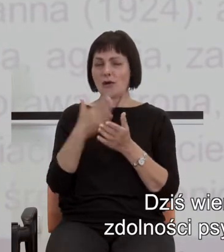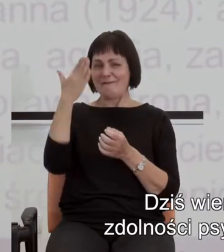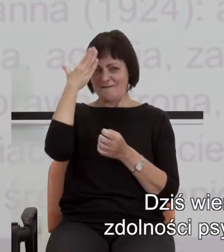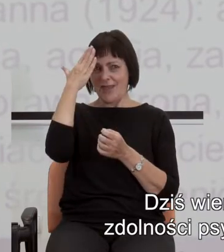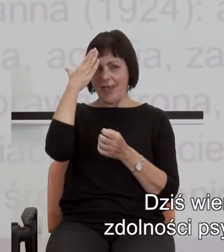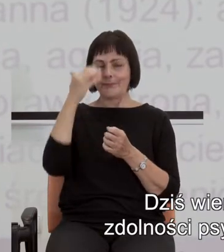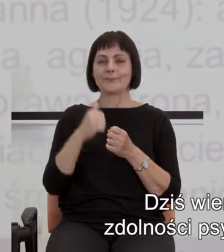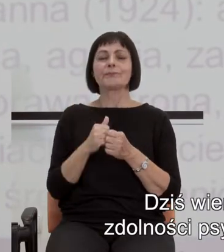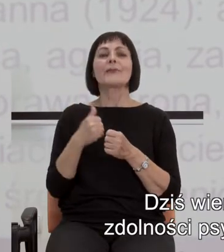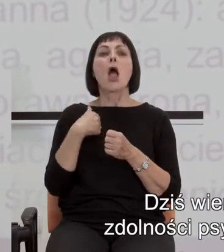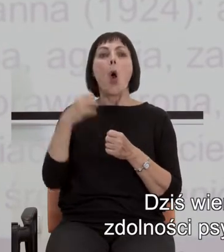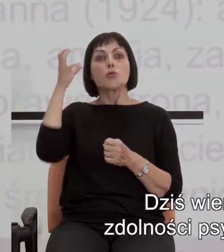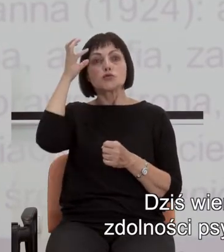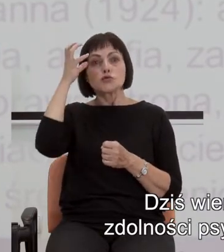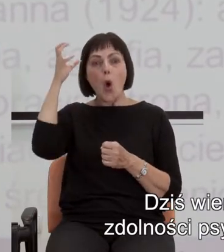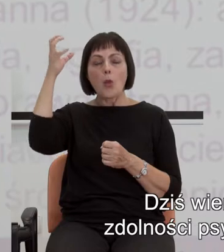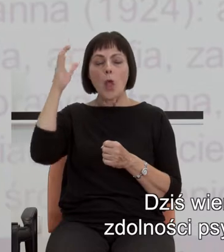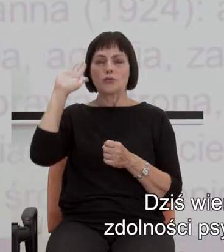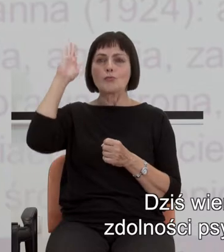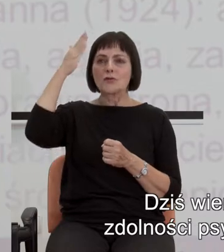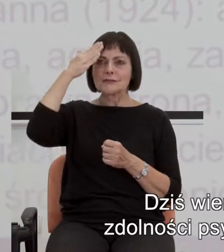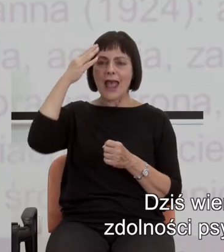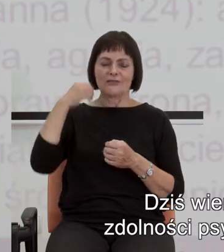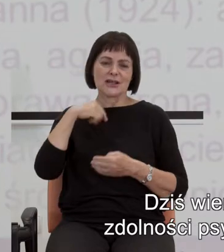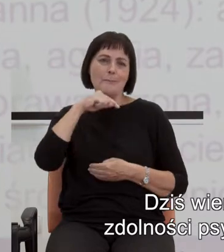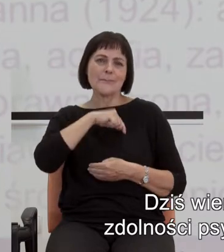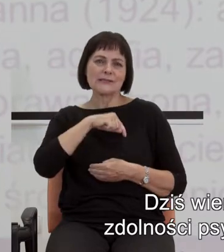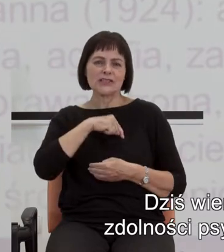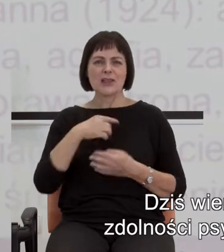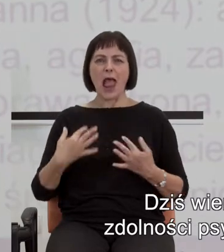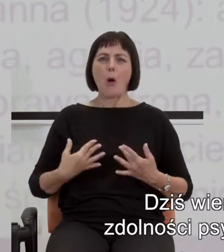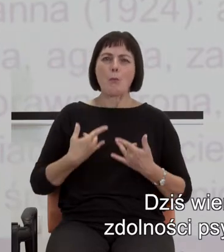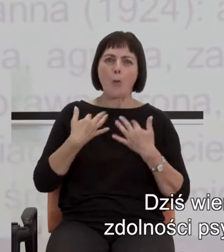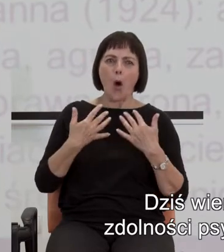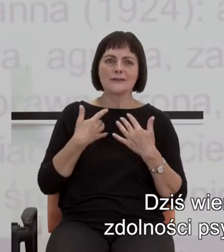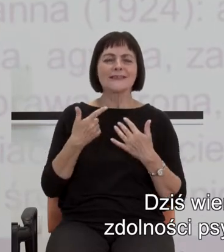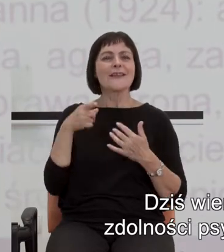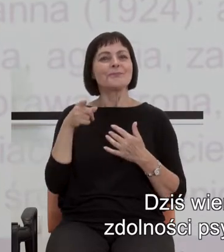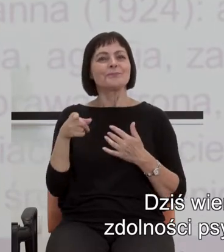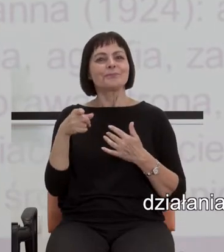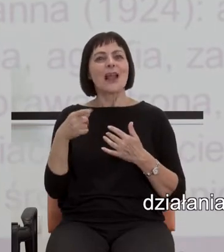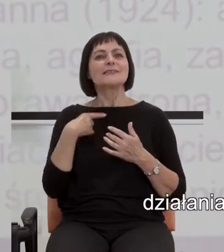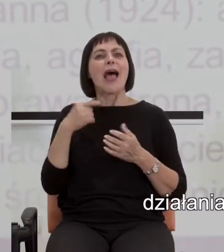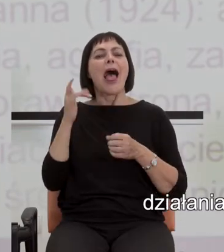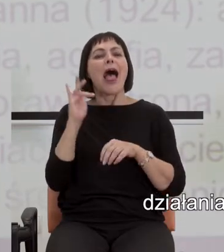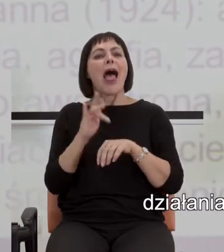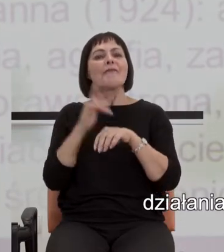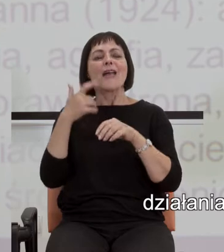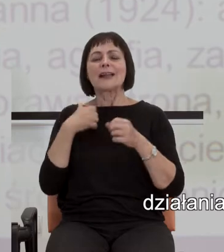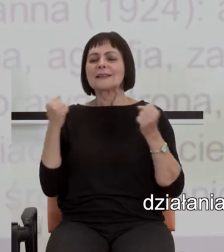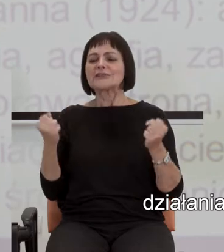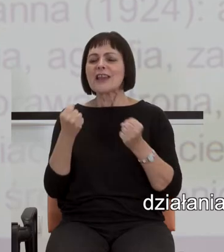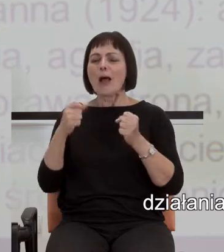raczej, że nasze zdolności poznawcze, zdolności psychiczne czy emocjonalne są raczej rezultatem działania